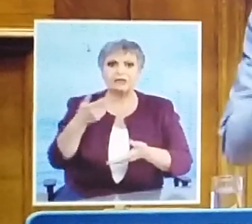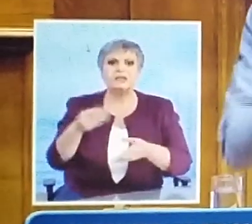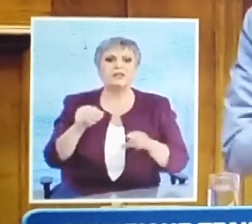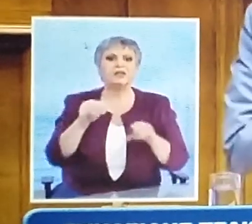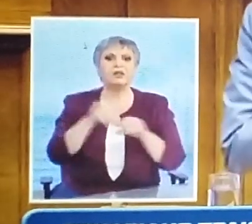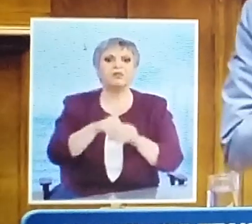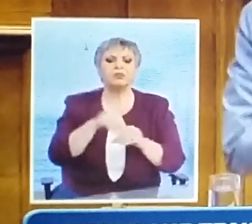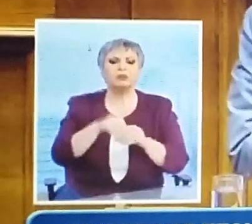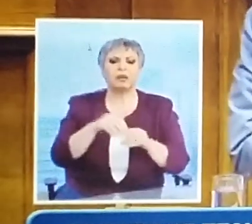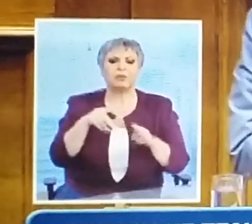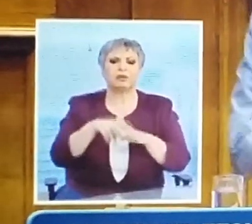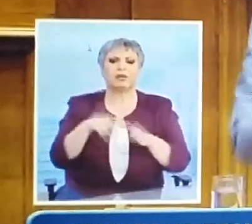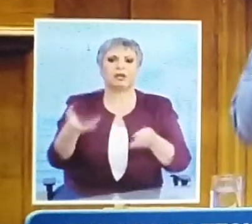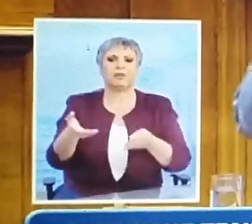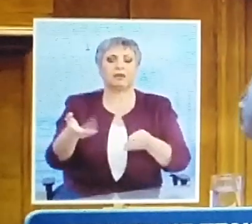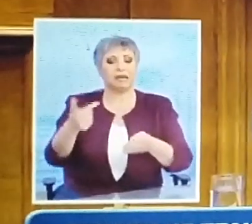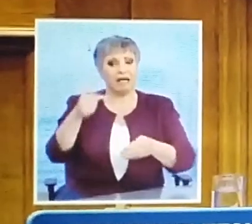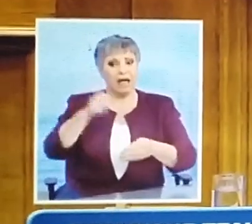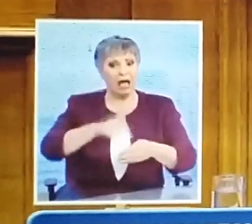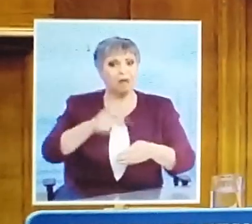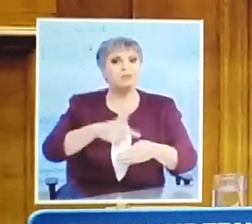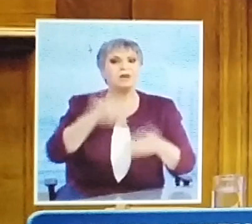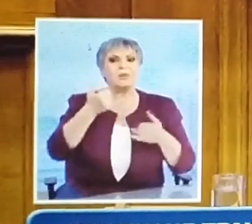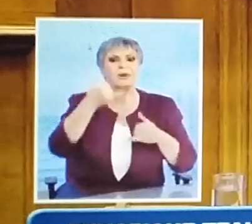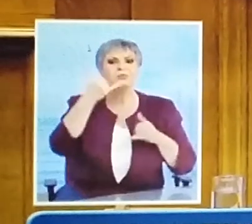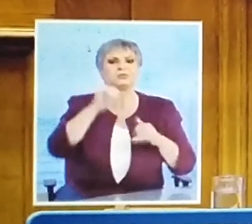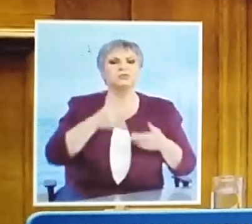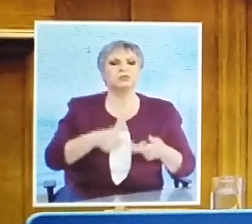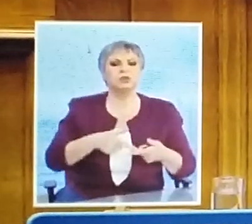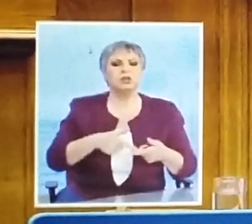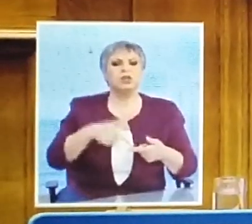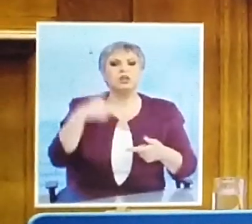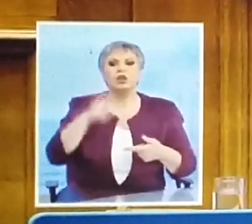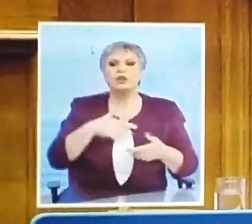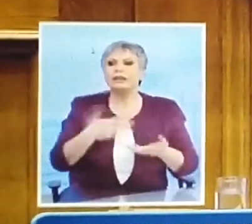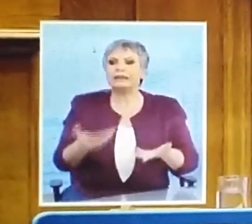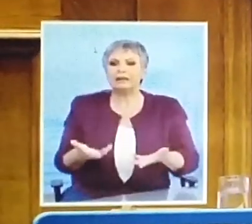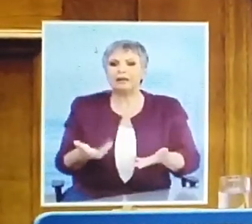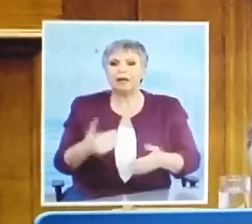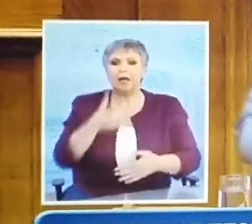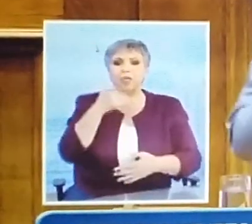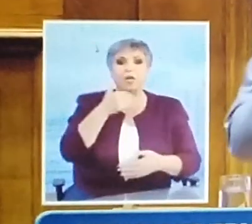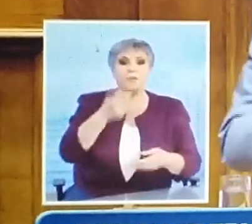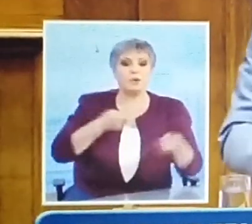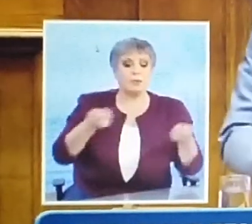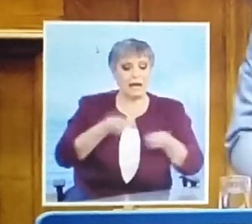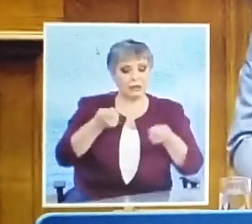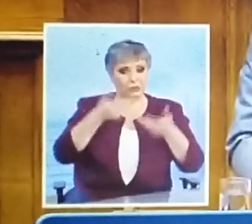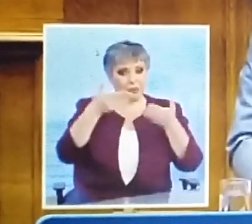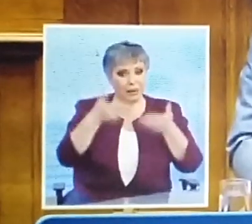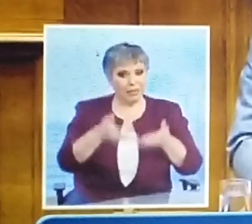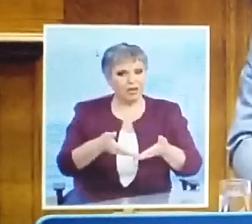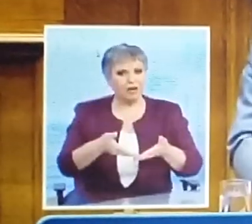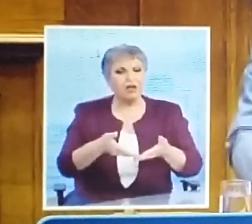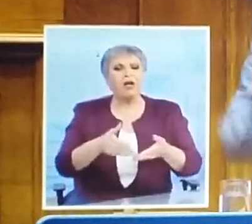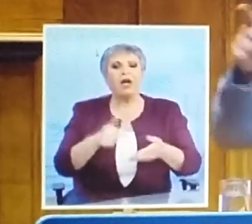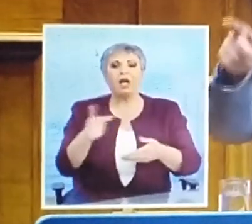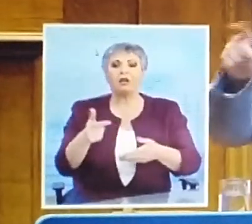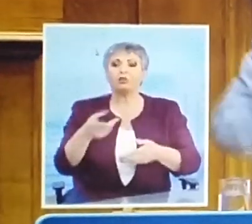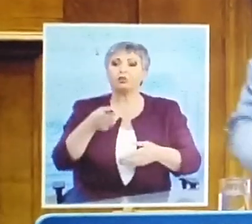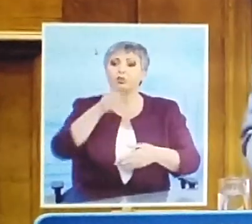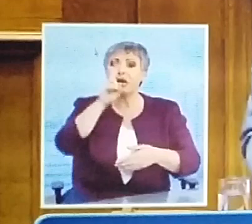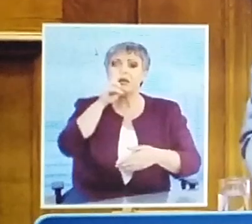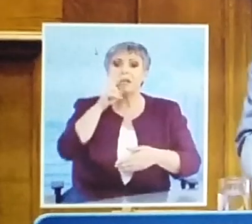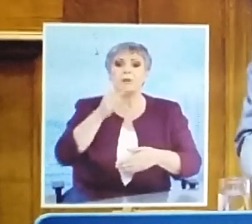Μπαρκελόνη και να μην μας επιτρέπετε να χρησιμοποιούμε ούτε το Νεϊμάρ ούτε το Μέρσι. Και μου απατάει βέβαια εκεί η κυρία Μέρκελ